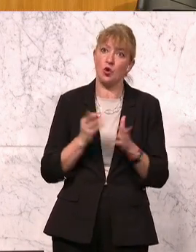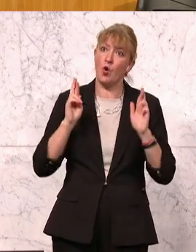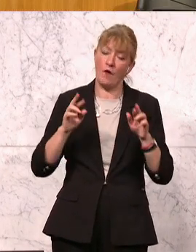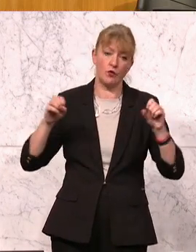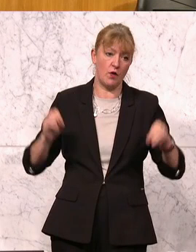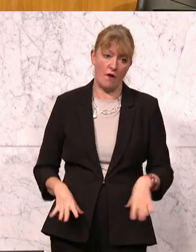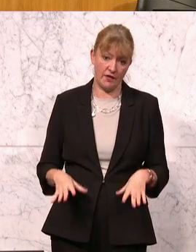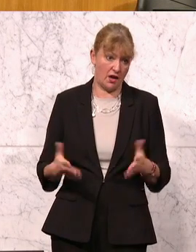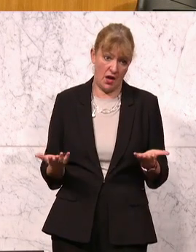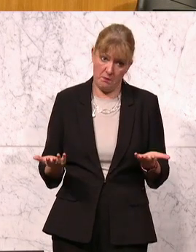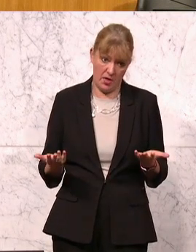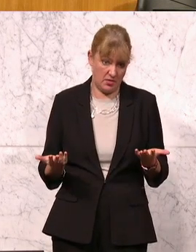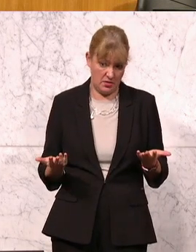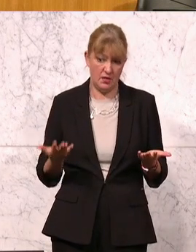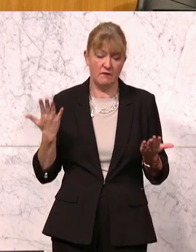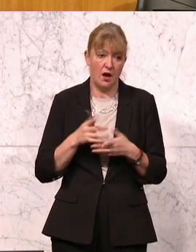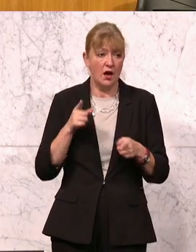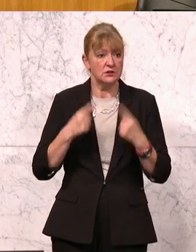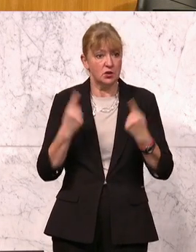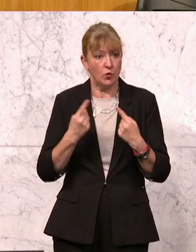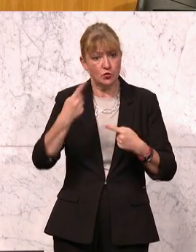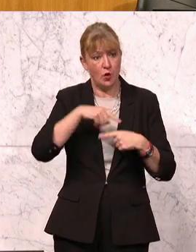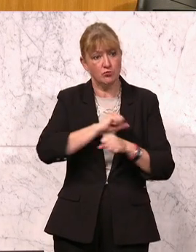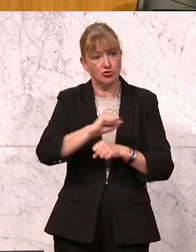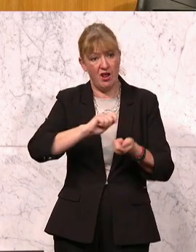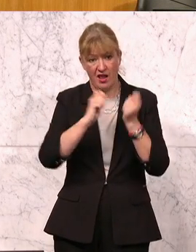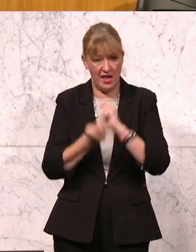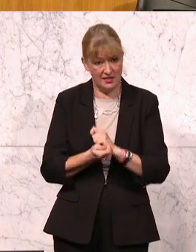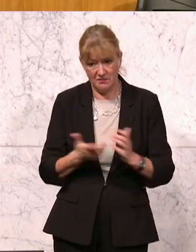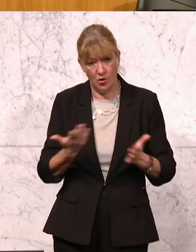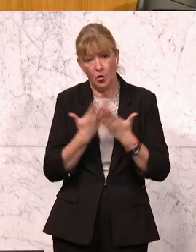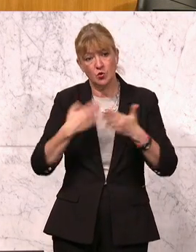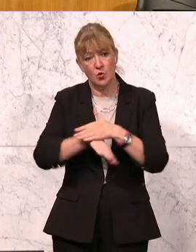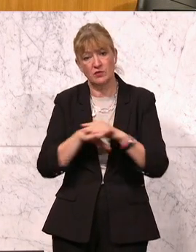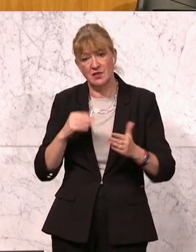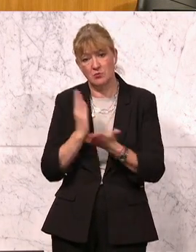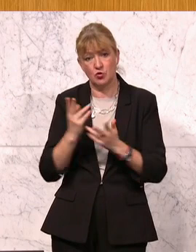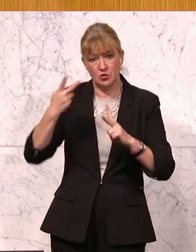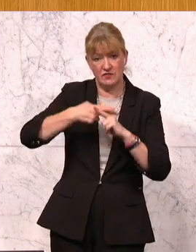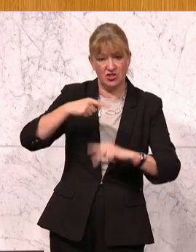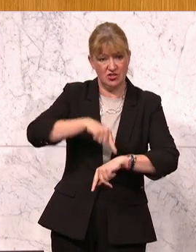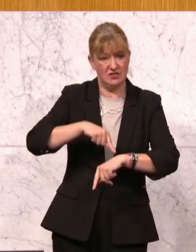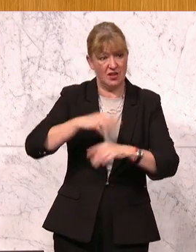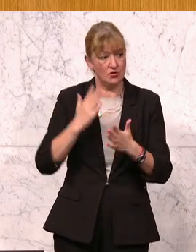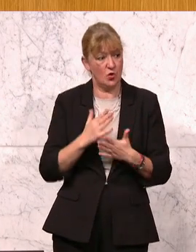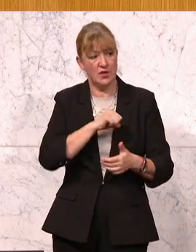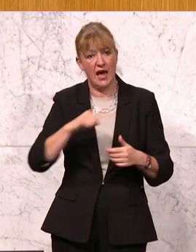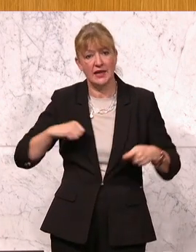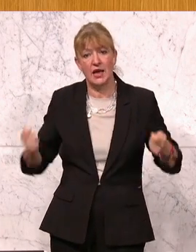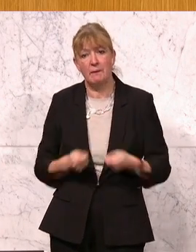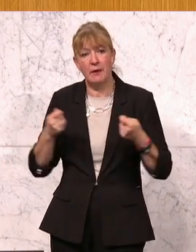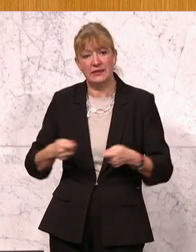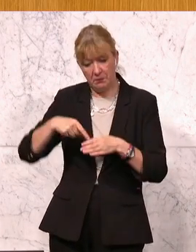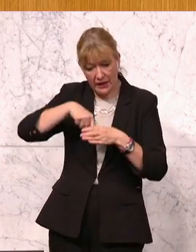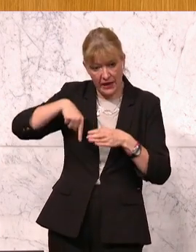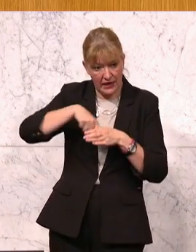sich die Situation da rasch ändert. Besonders große Unternehmen haben inzwischen eigene betriebsinterne Betreuungseinrichtungen